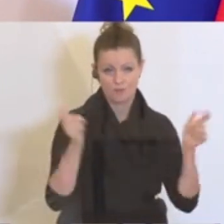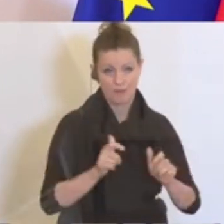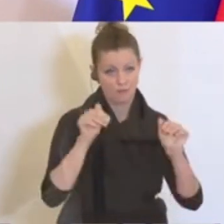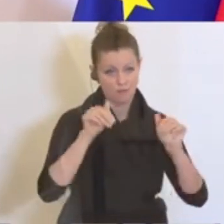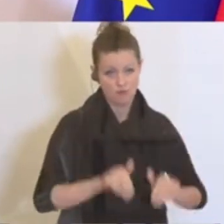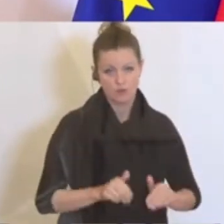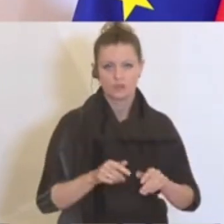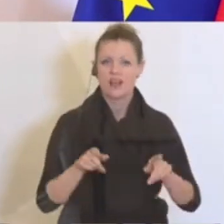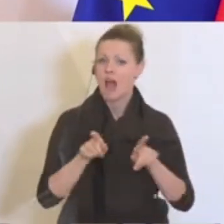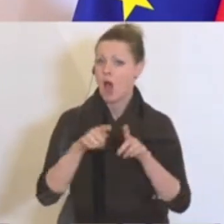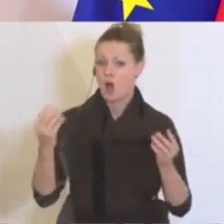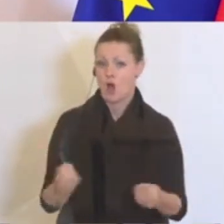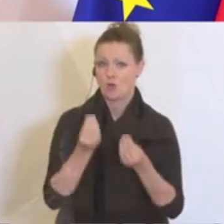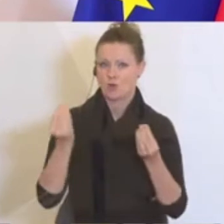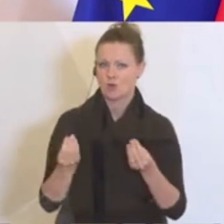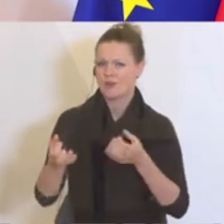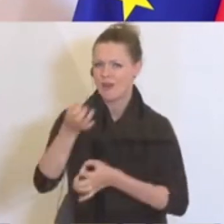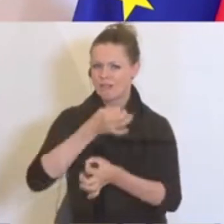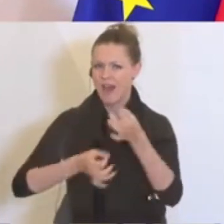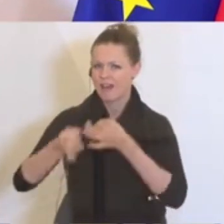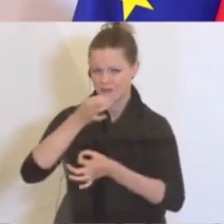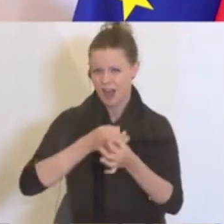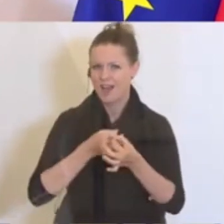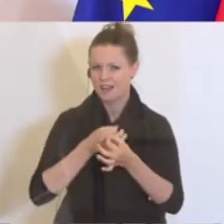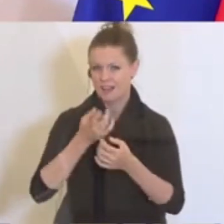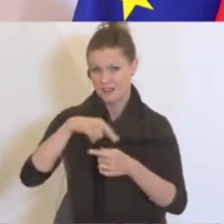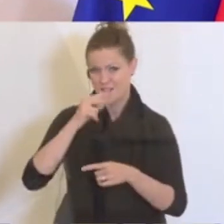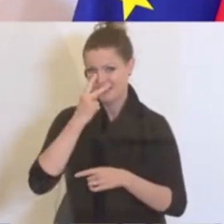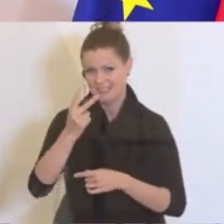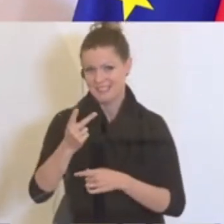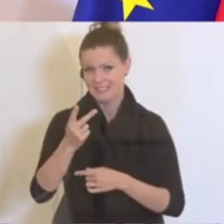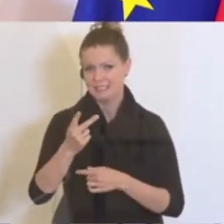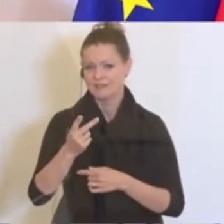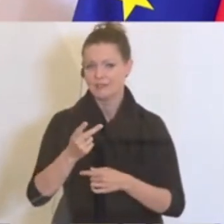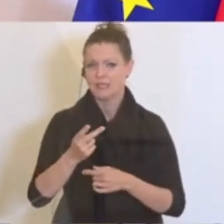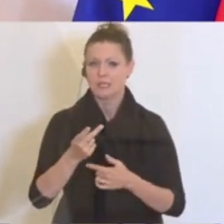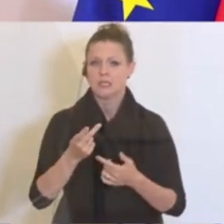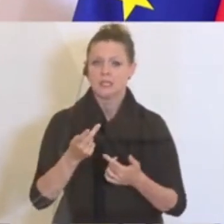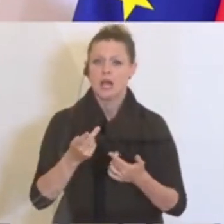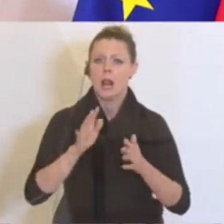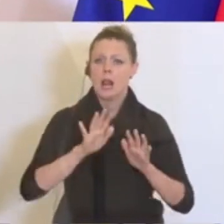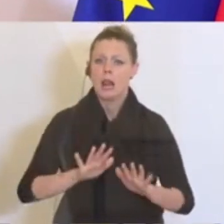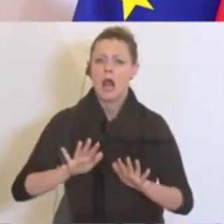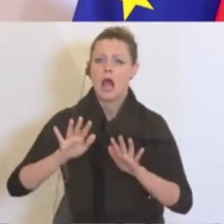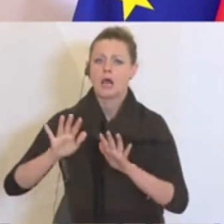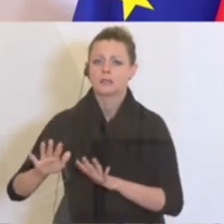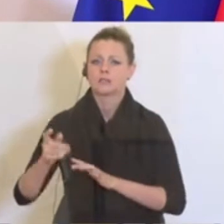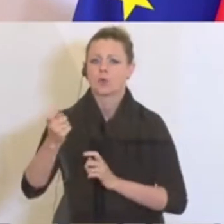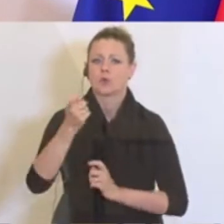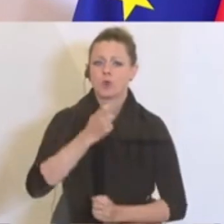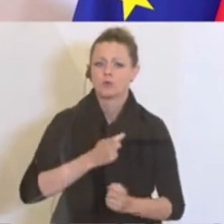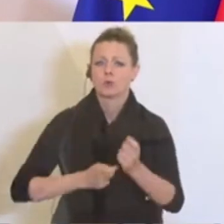erreichen, sondern auch aufgrund der Nachfrage, die, wie wir sehen, nur schleppend anspringt. Und deswegen eben dieses